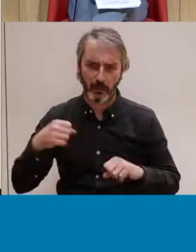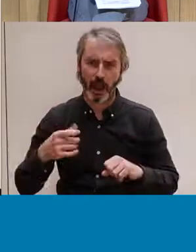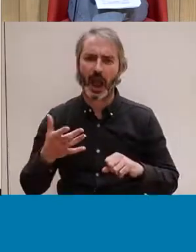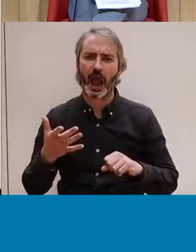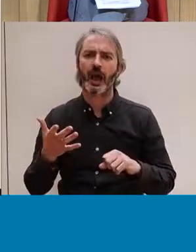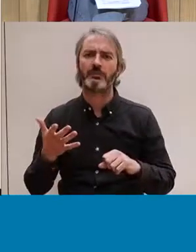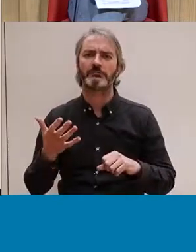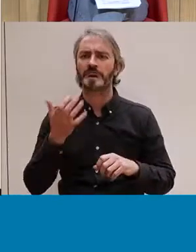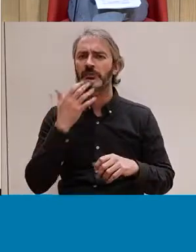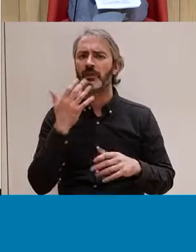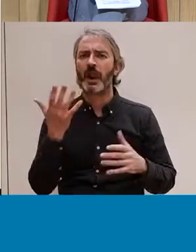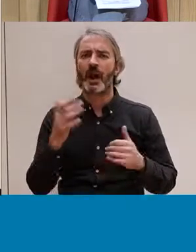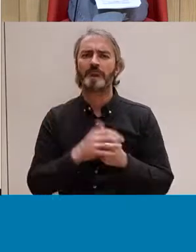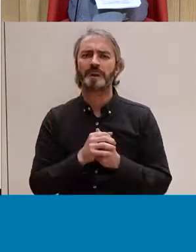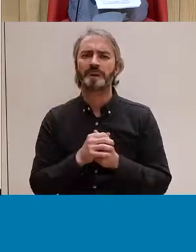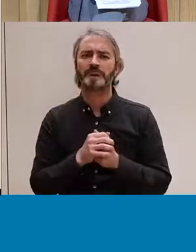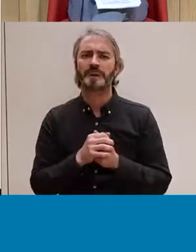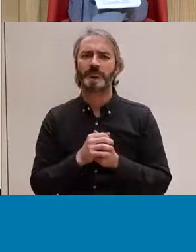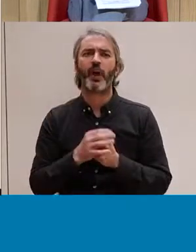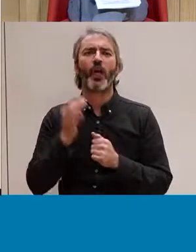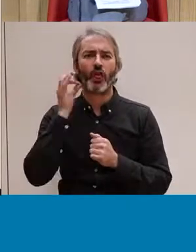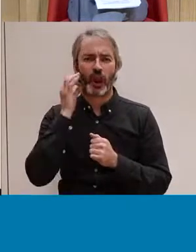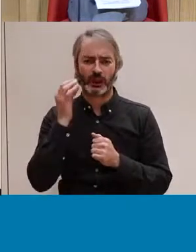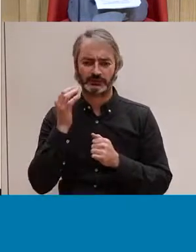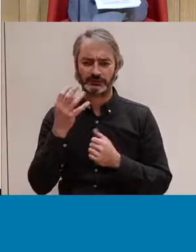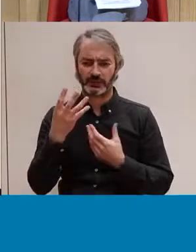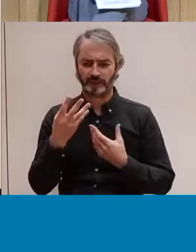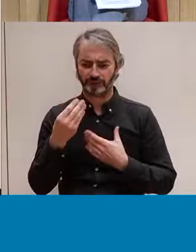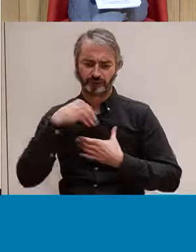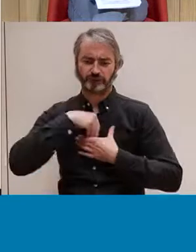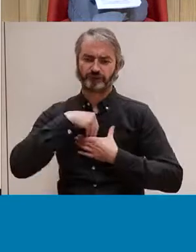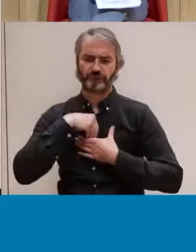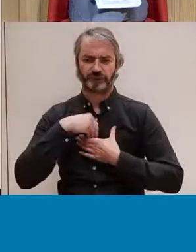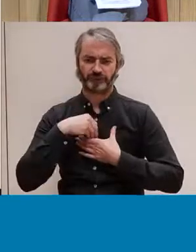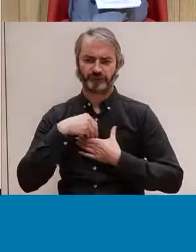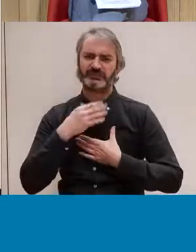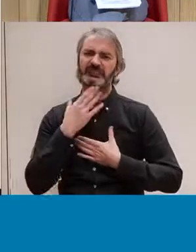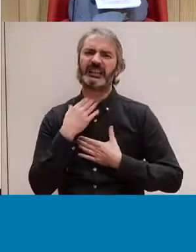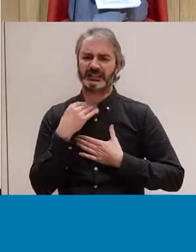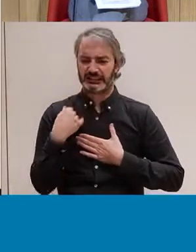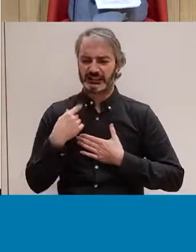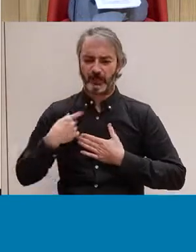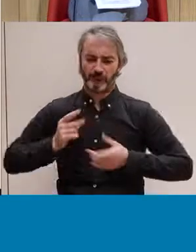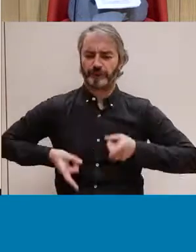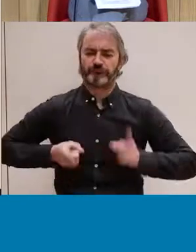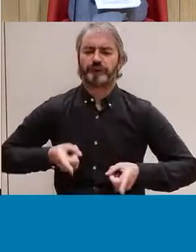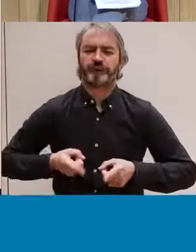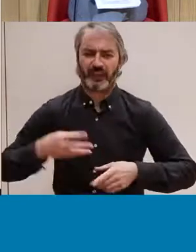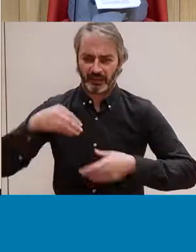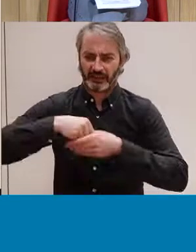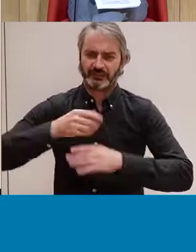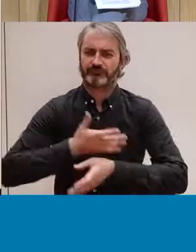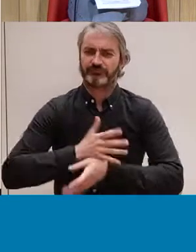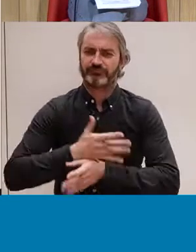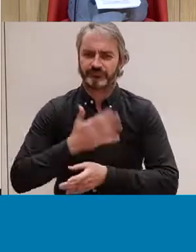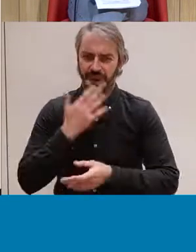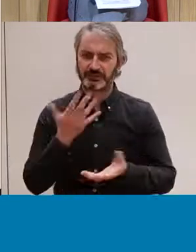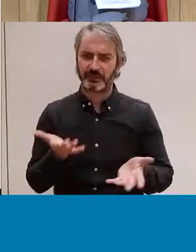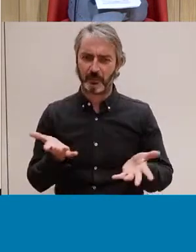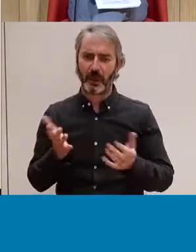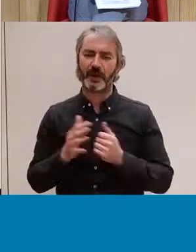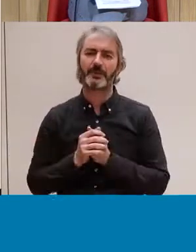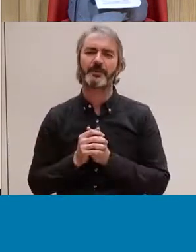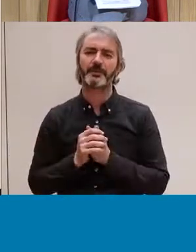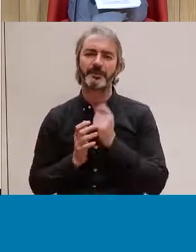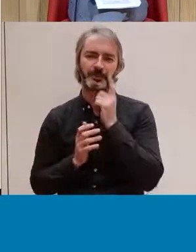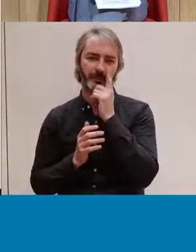dones subjectes de desig i que estan dominant dins la relació sexual. També mostrar